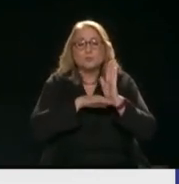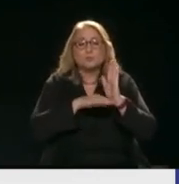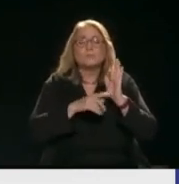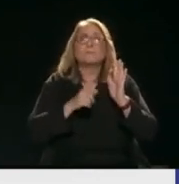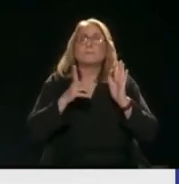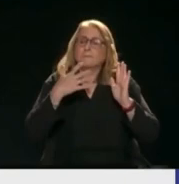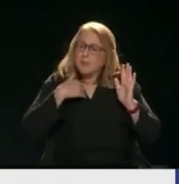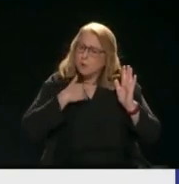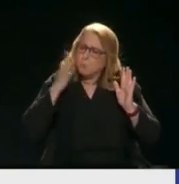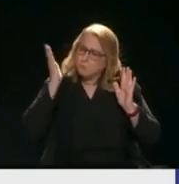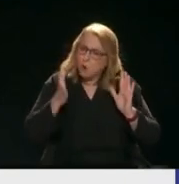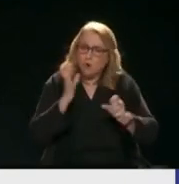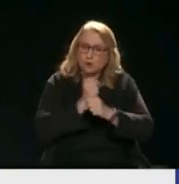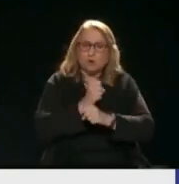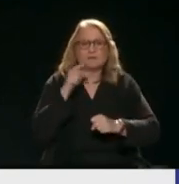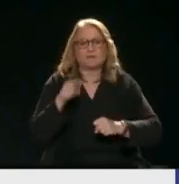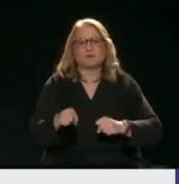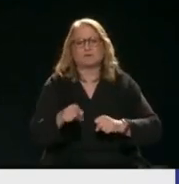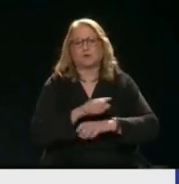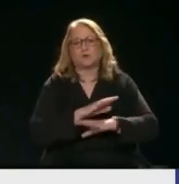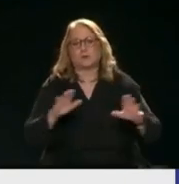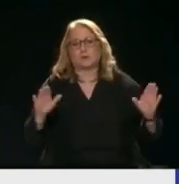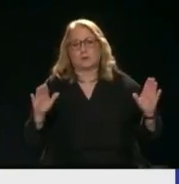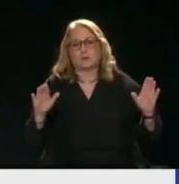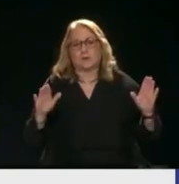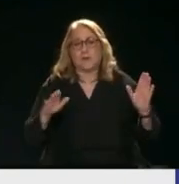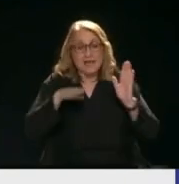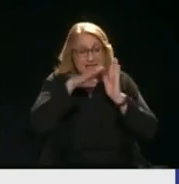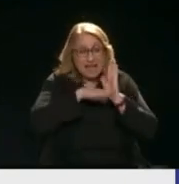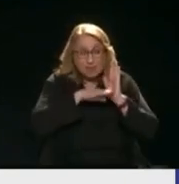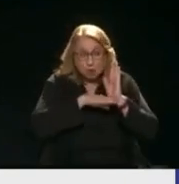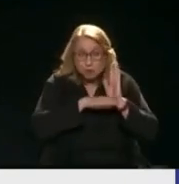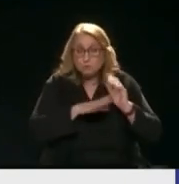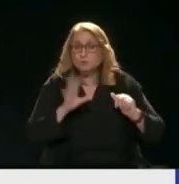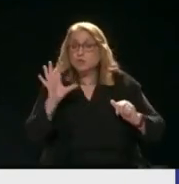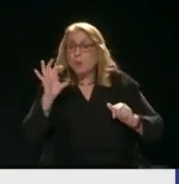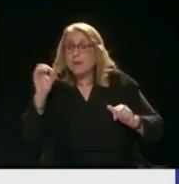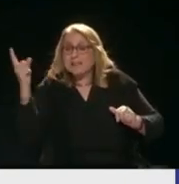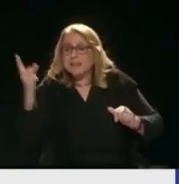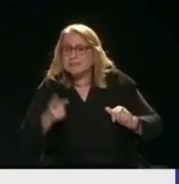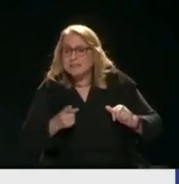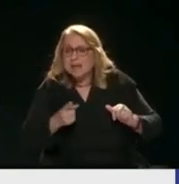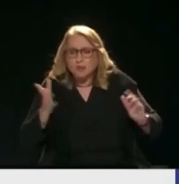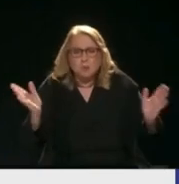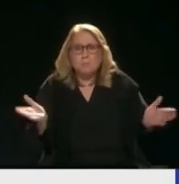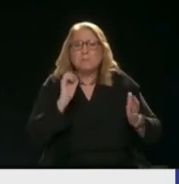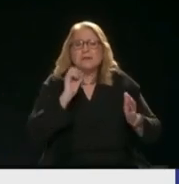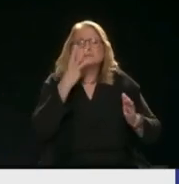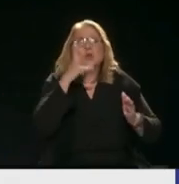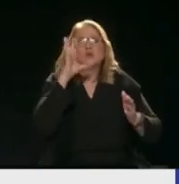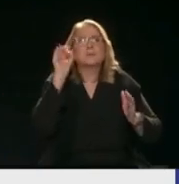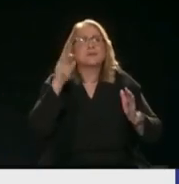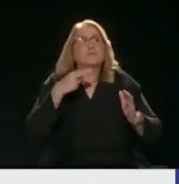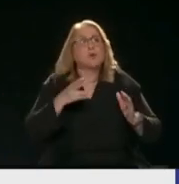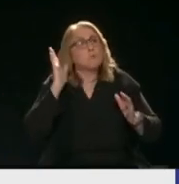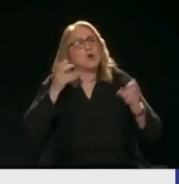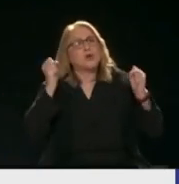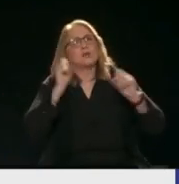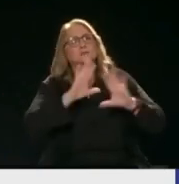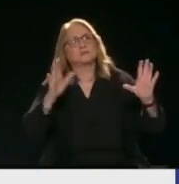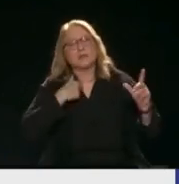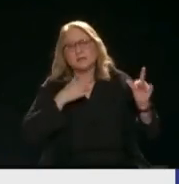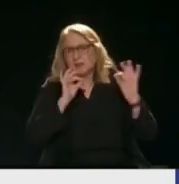Άρα αυτό τα λέει όλα Μπαίνει σε μια σειρά Μπορούμε να αναλύουμε πολλές μέρες όλο το πρόγραμμα Είναι έτσι ναι Όμως